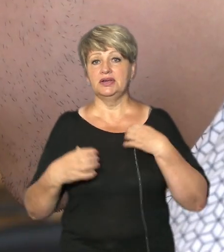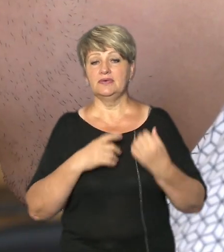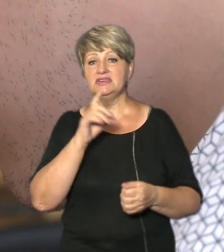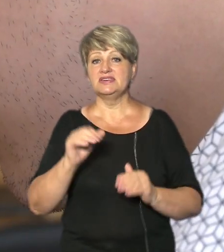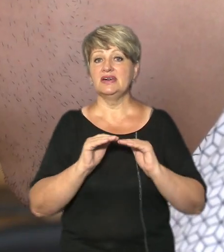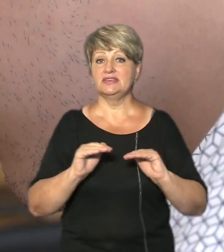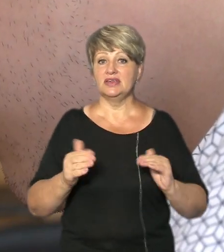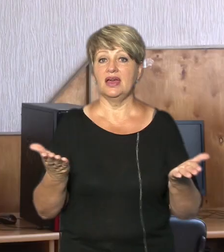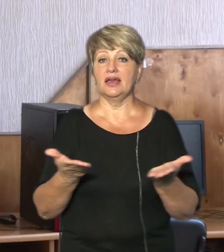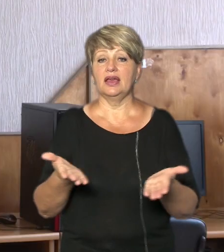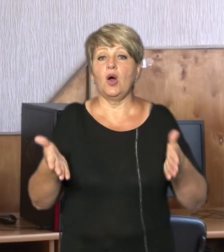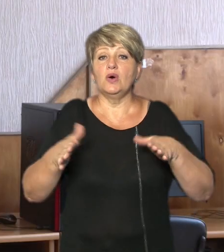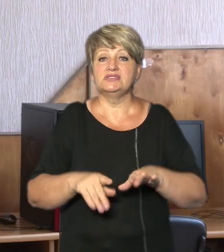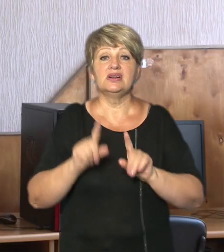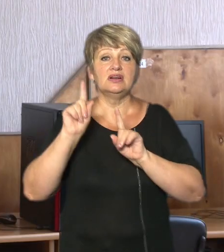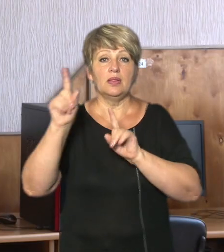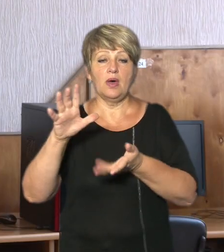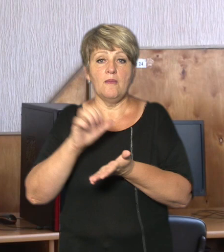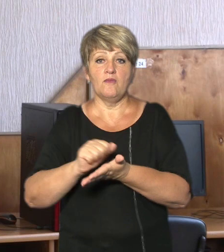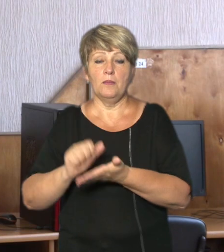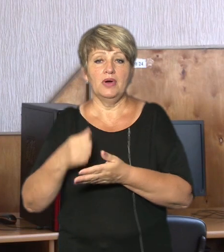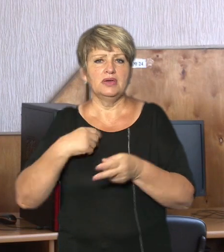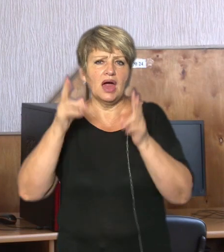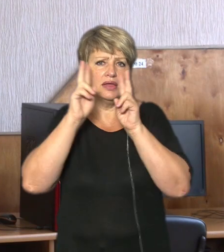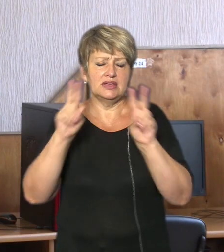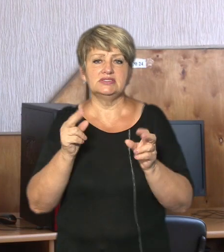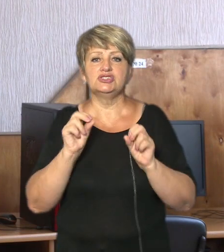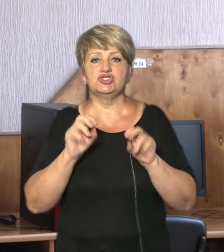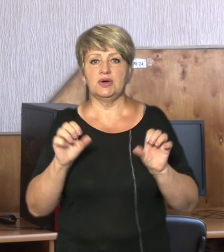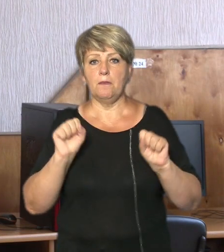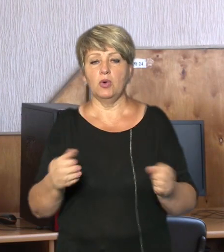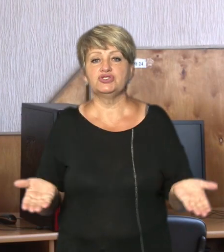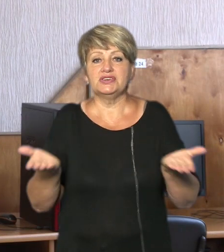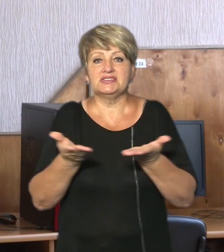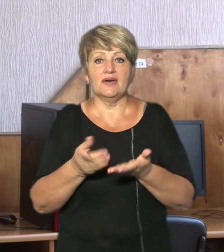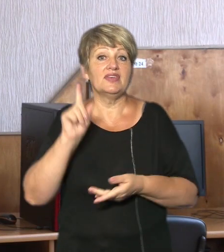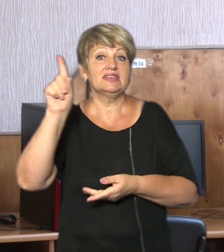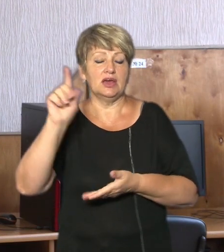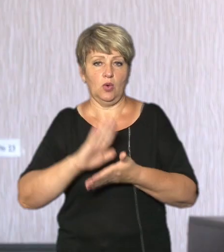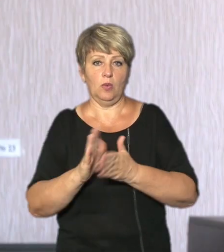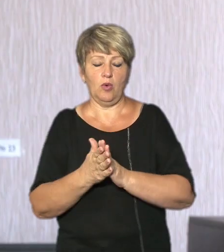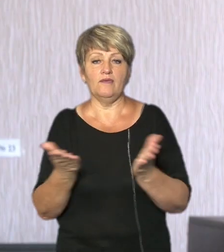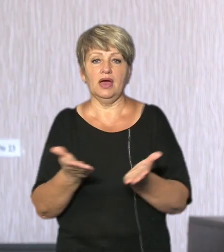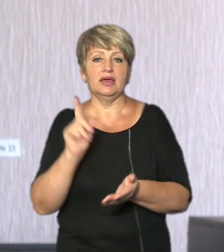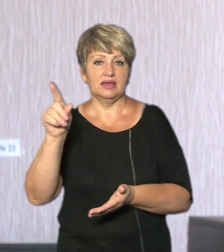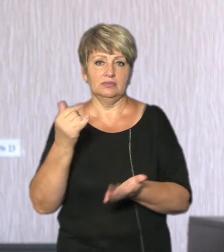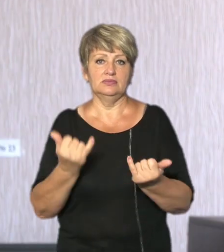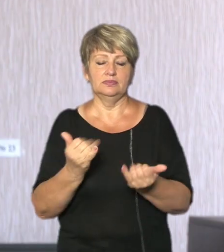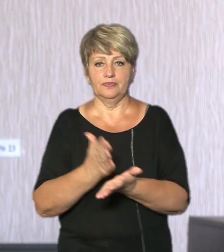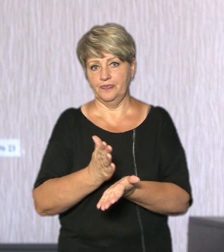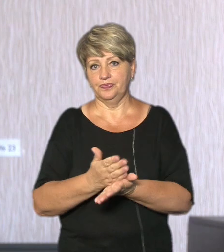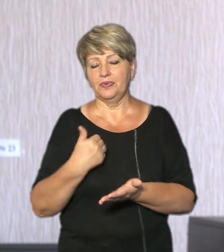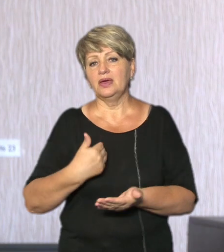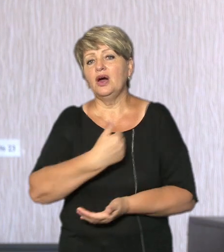залишилися в окупації Я навіть не знаю, з чим можна зрівняти ті умови, в яких вони знаходяться Там я хочу знову